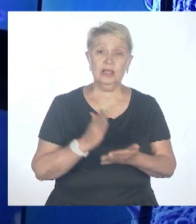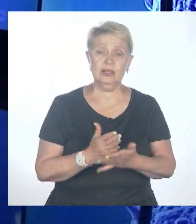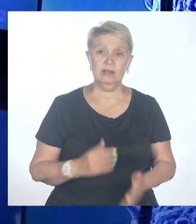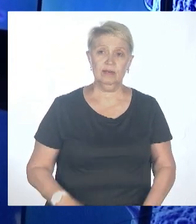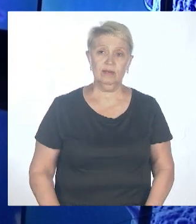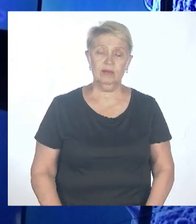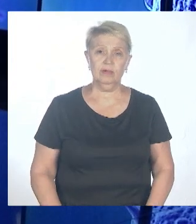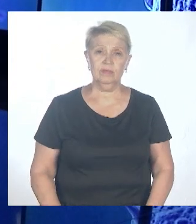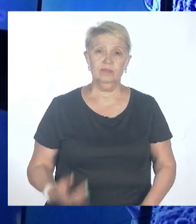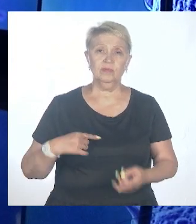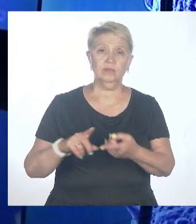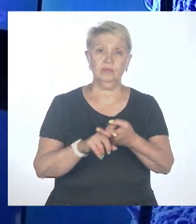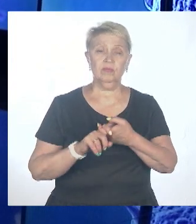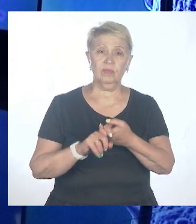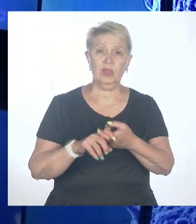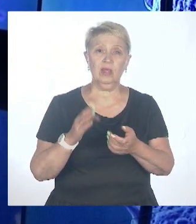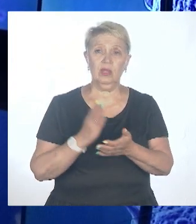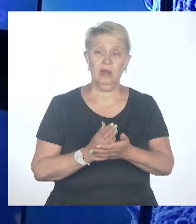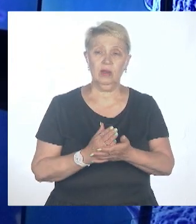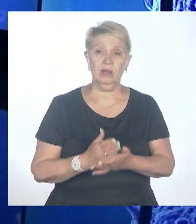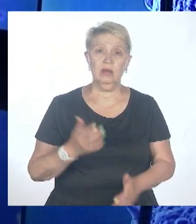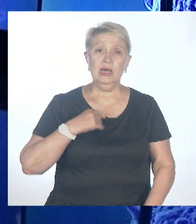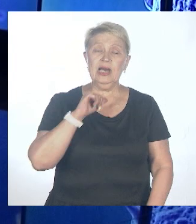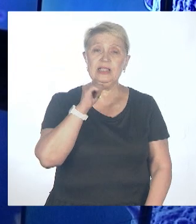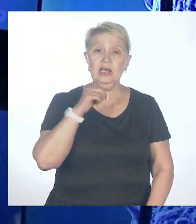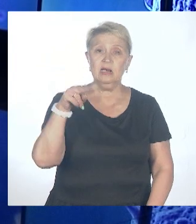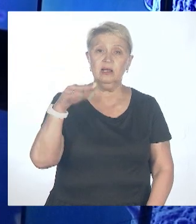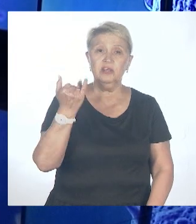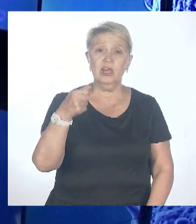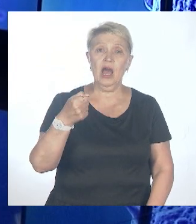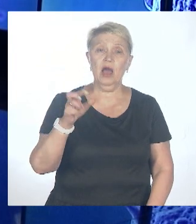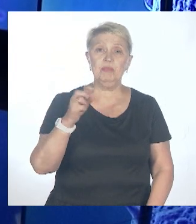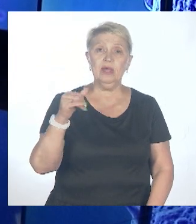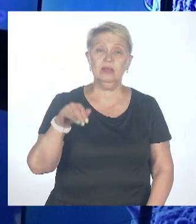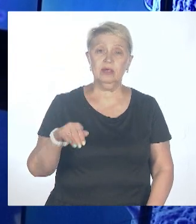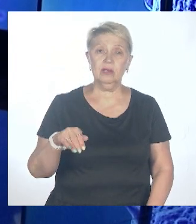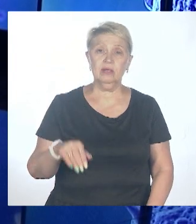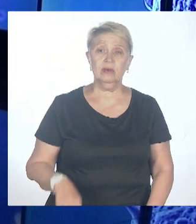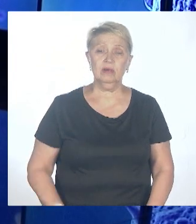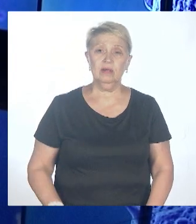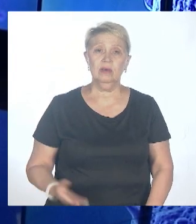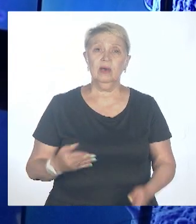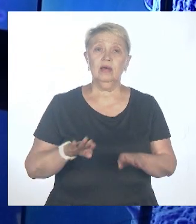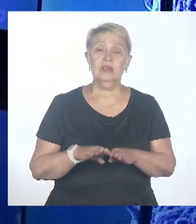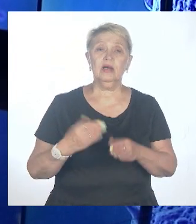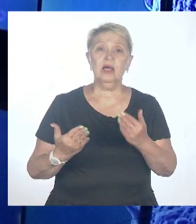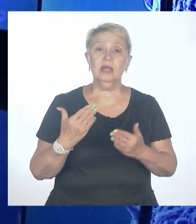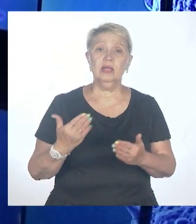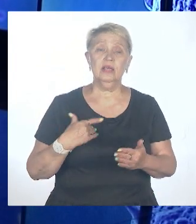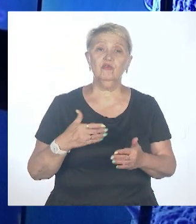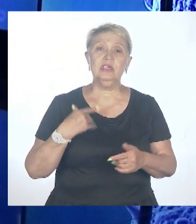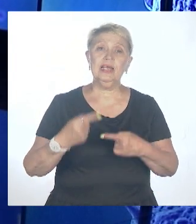Есть пандемия неинфекционных заболеваний, скажем, сахарного диабета, ожирения и прочих вещей. Мы с вами так или иначе живем в